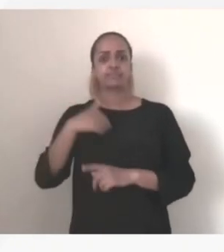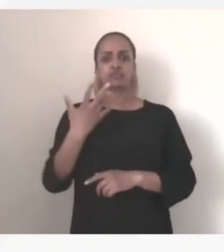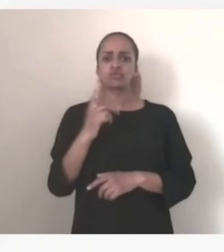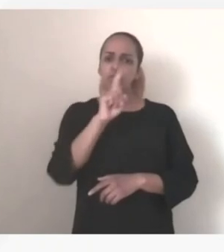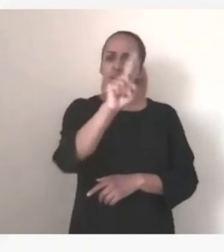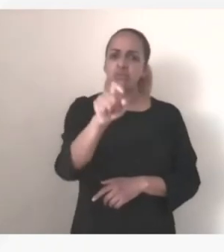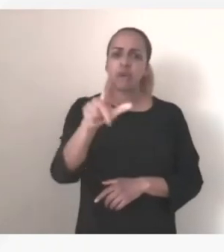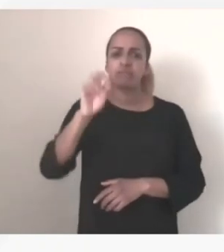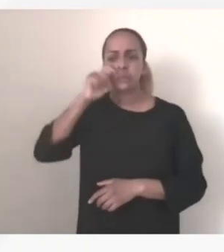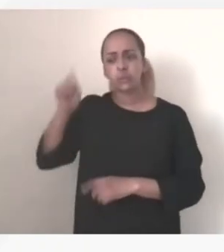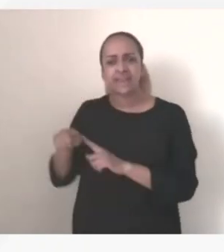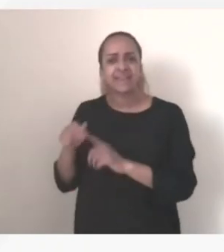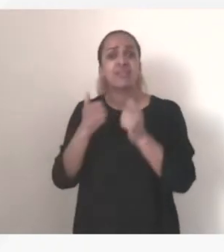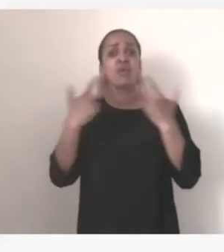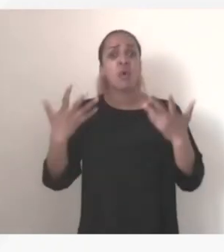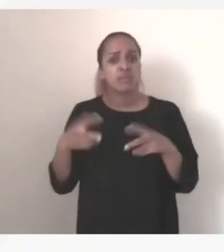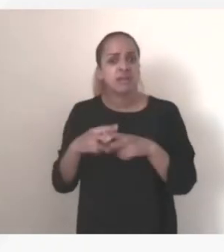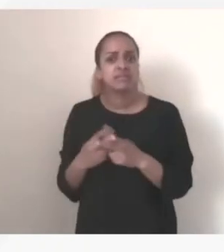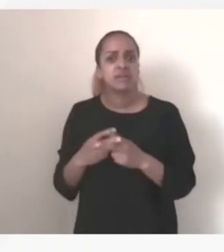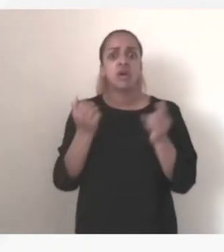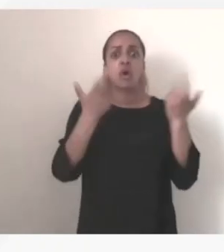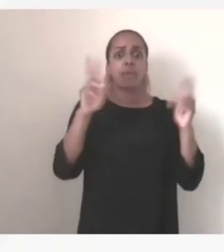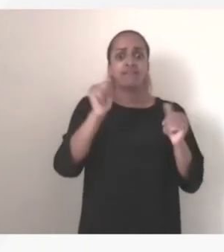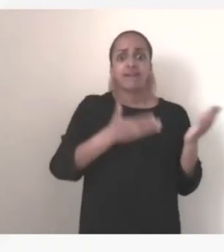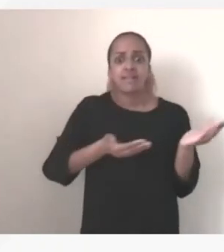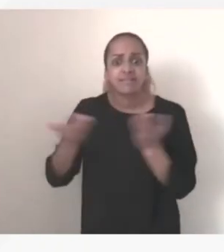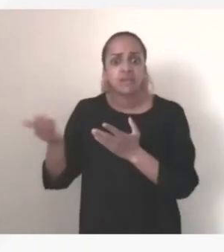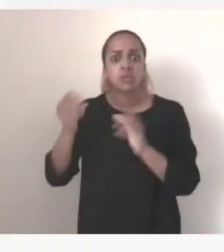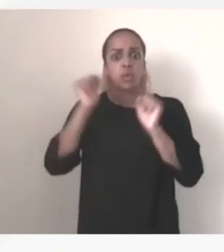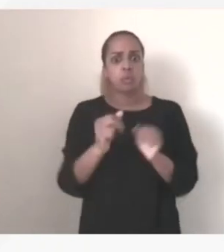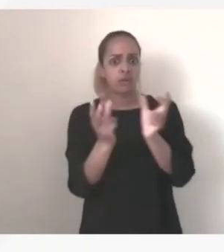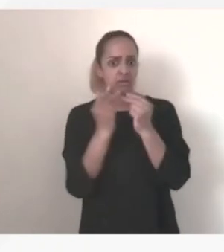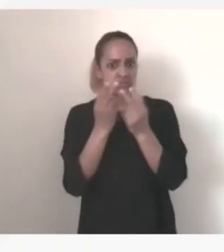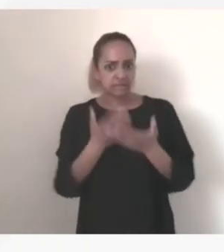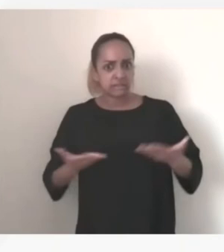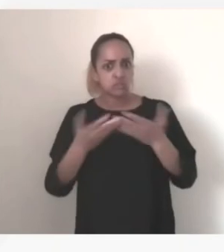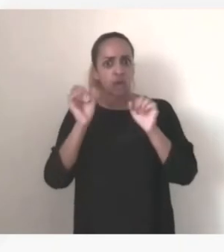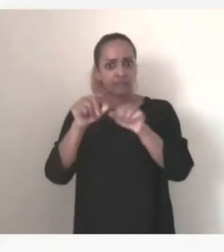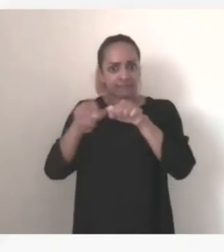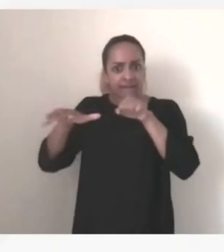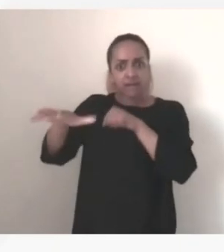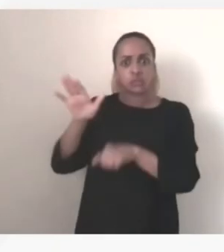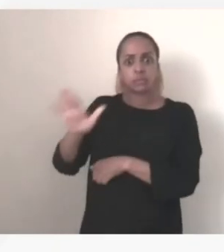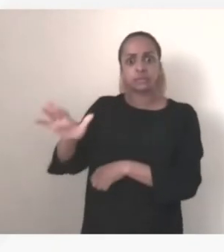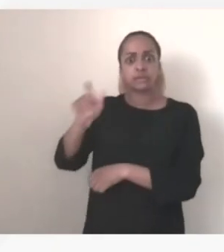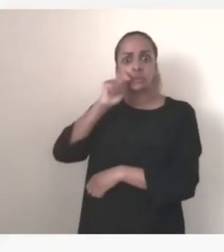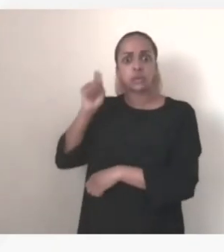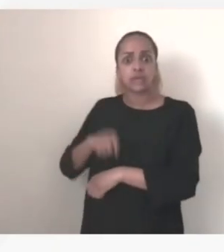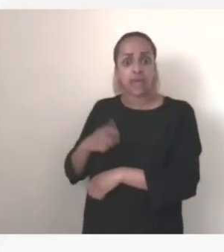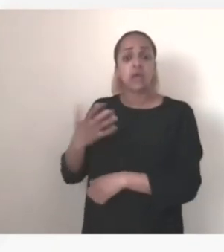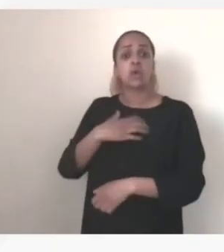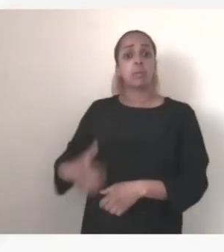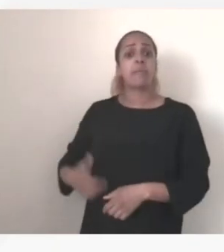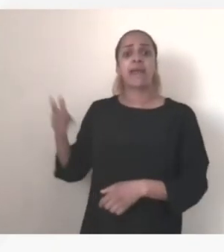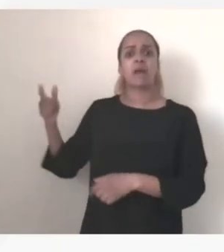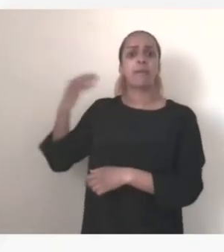combien d'unités seront livrées et quand pouvez-vous nous faire un point sur la situation des réseaux ukrainiens le maire de Mariupol a dit au cours du week-end que